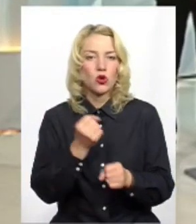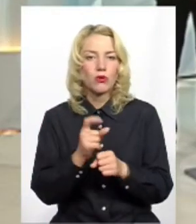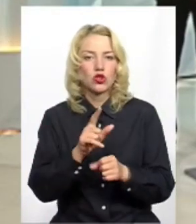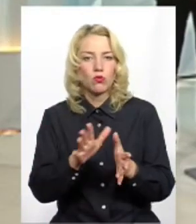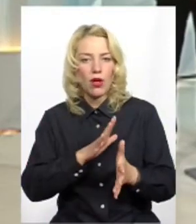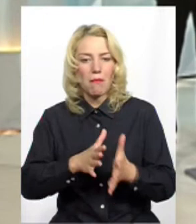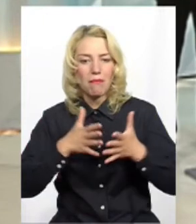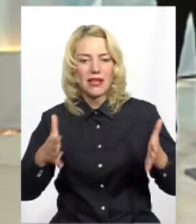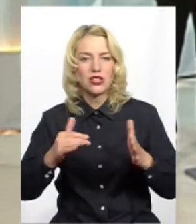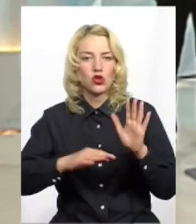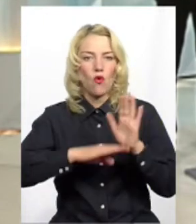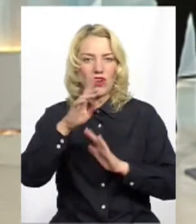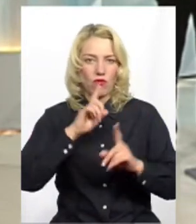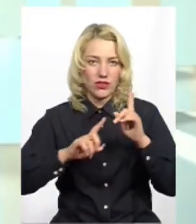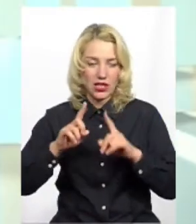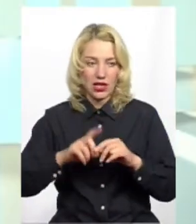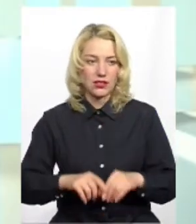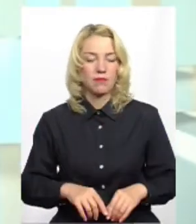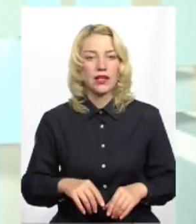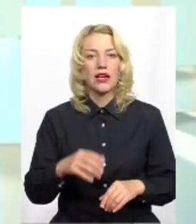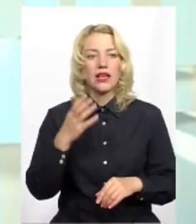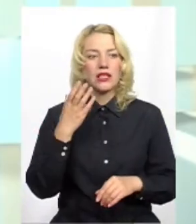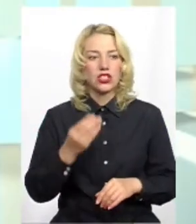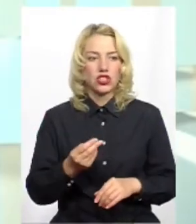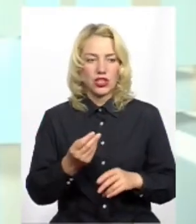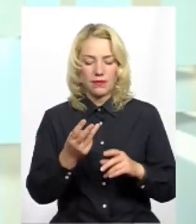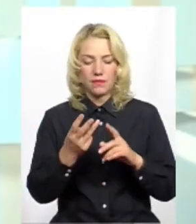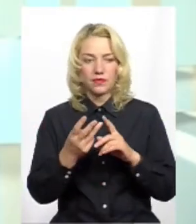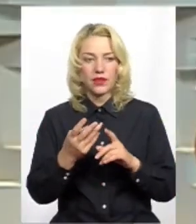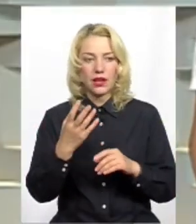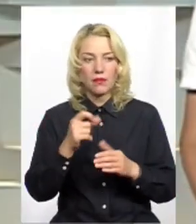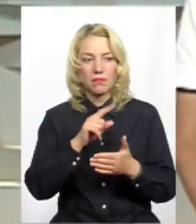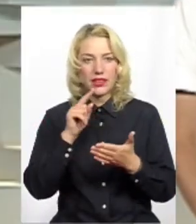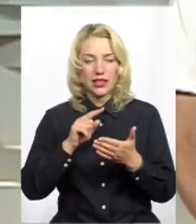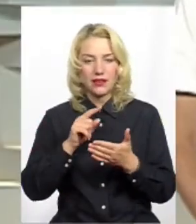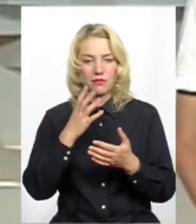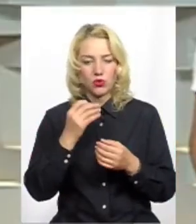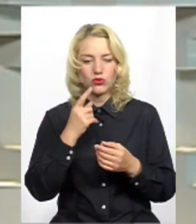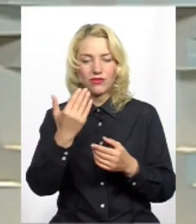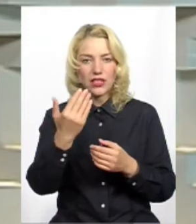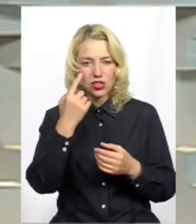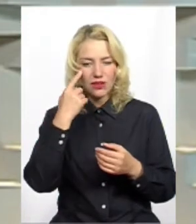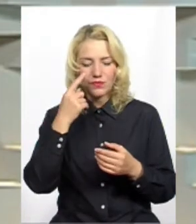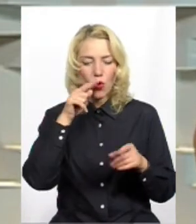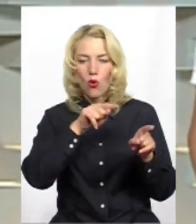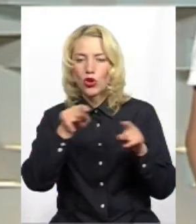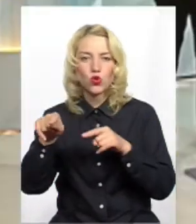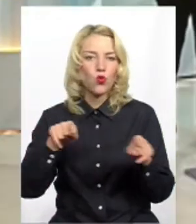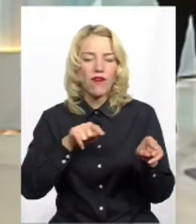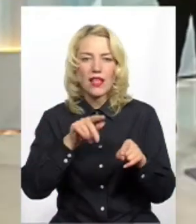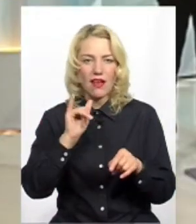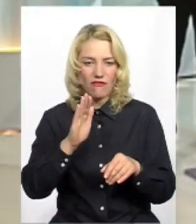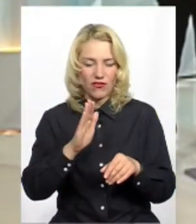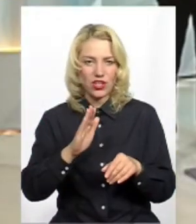І на завершення ще одна порція ліців. Цього разу на ваше орієнтування в окрузі, по якому балотуєтесь,